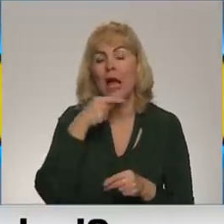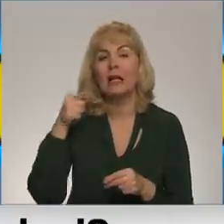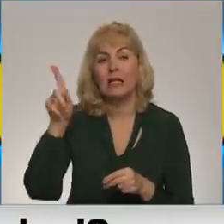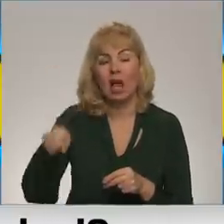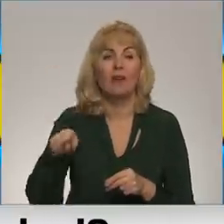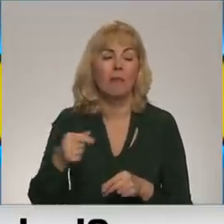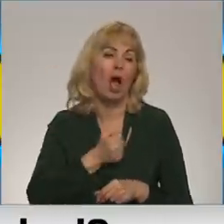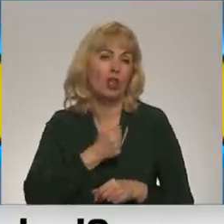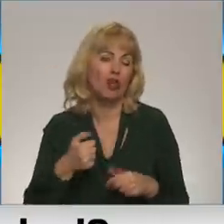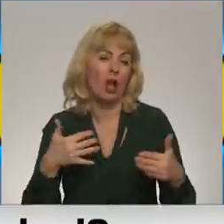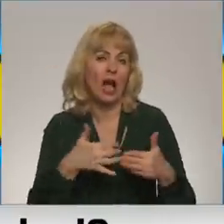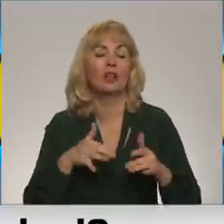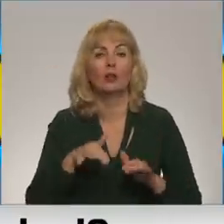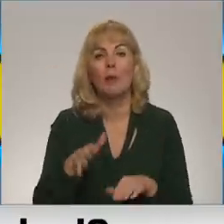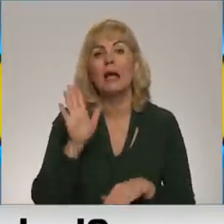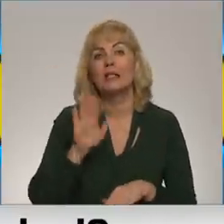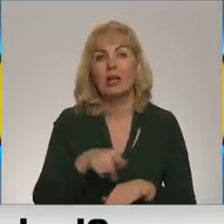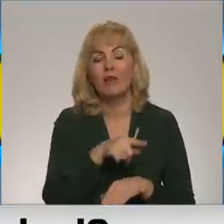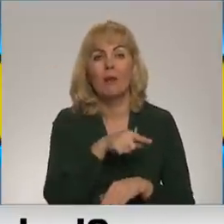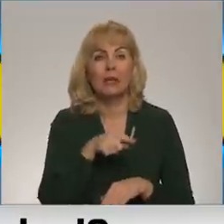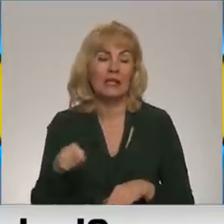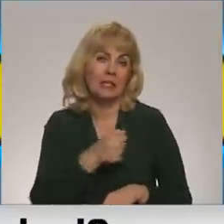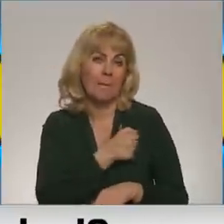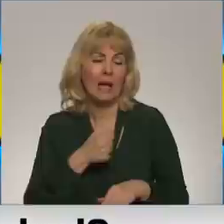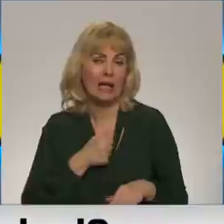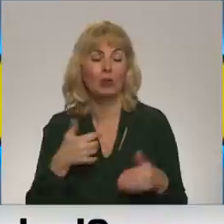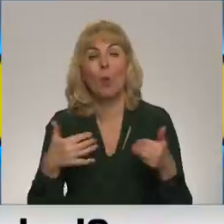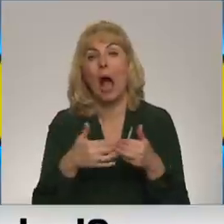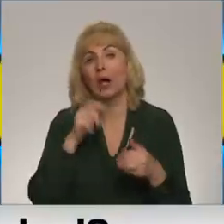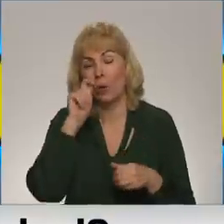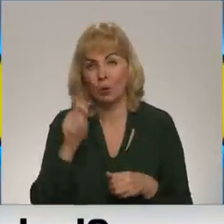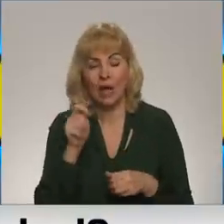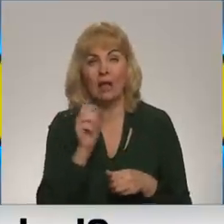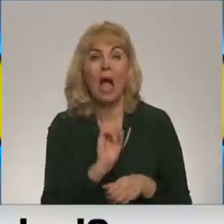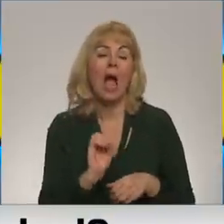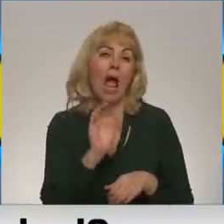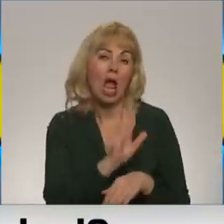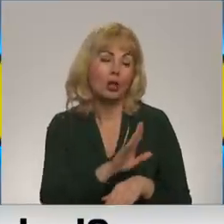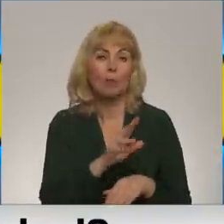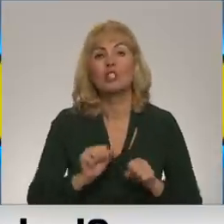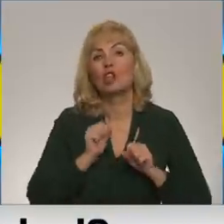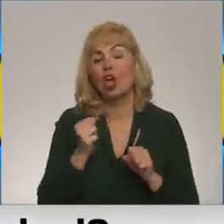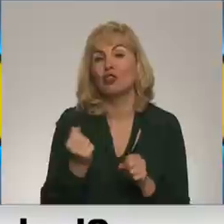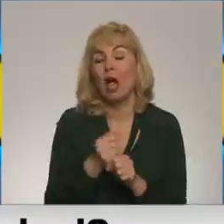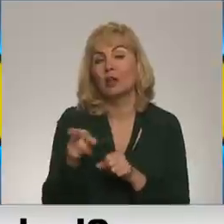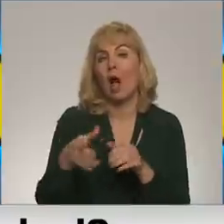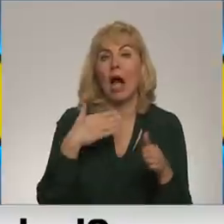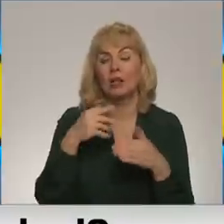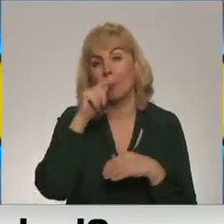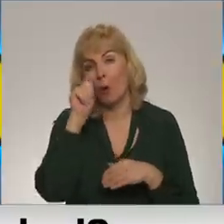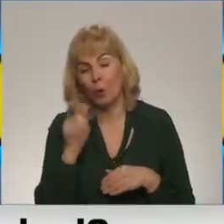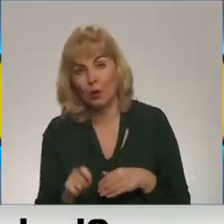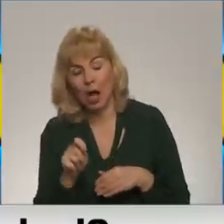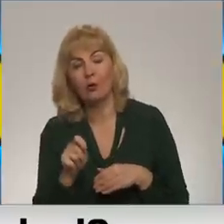karadarbību. Visu, ko vienmār, līdz militāram karam ar Krieviju, Rietuma mēģina pat labam darīt attiecībās ar Ukrainu atbalstot ar